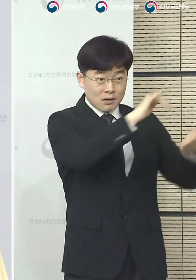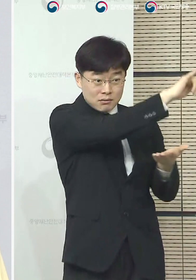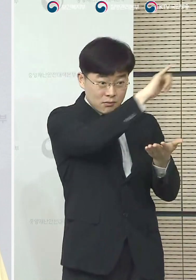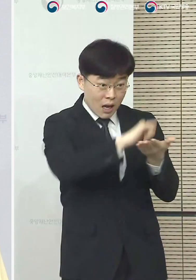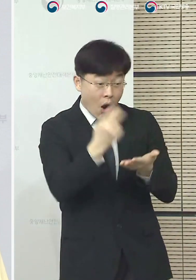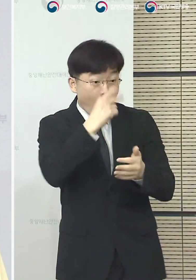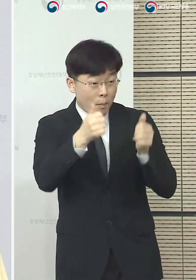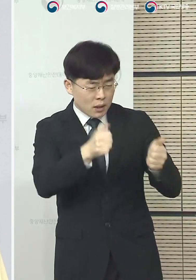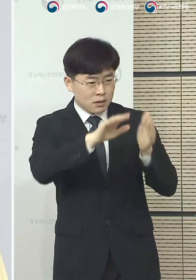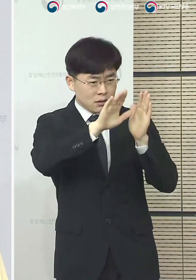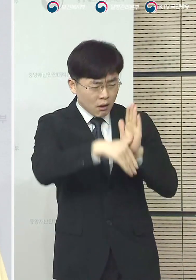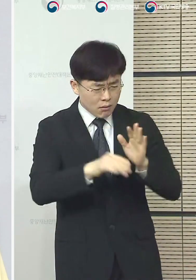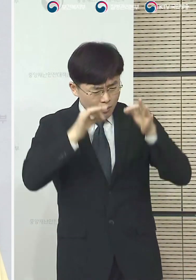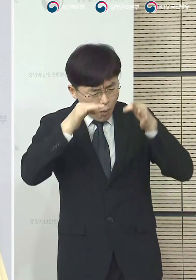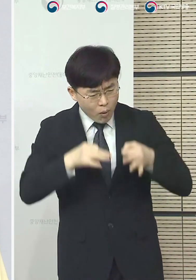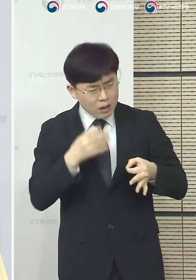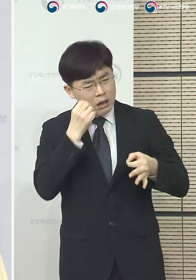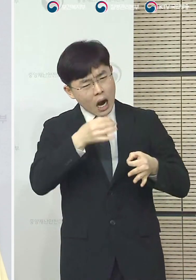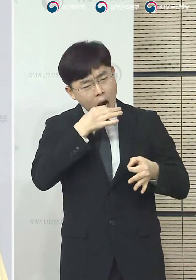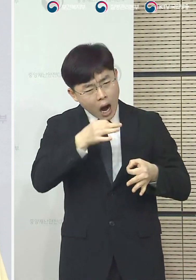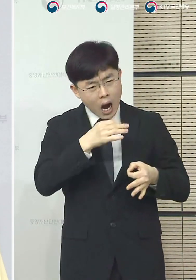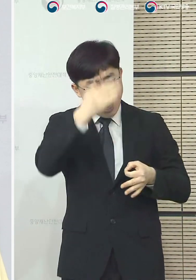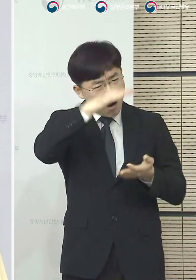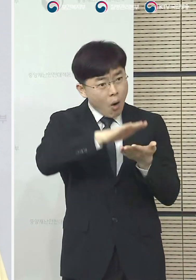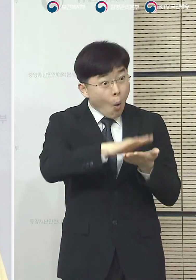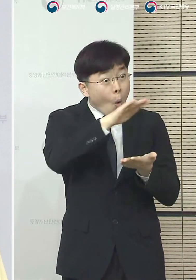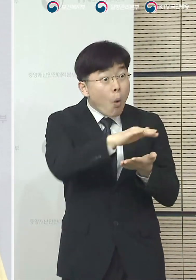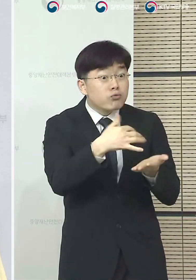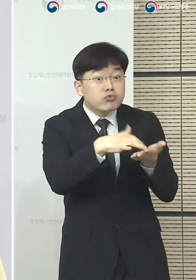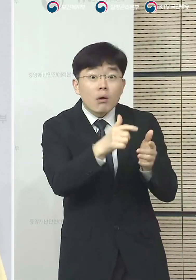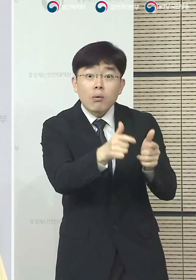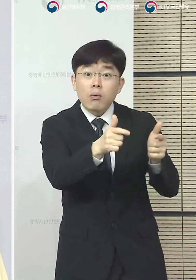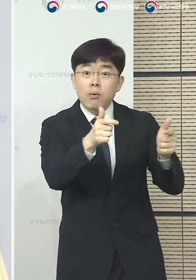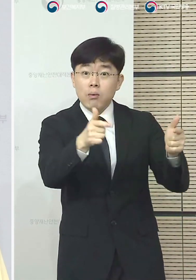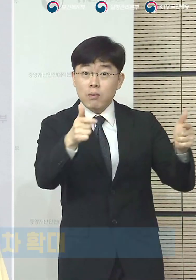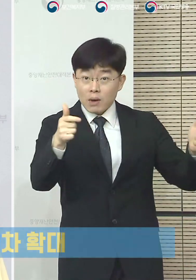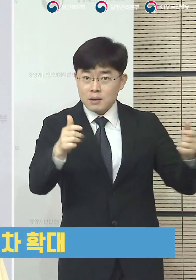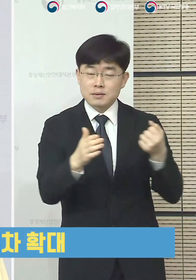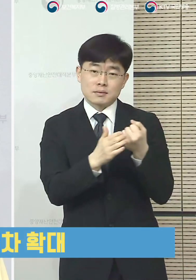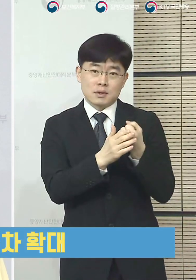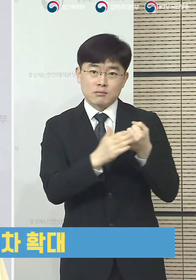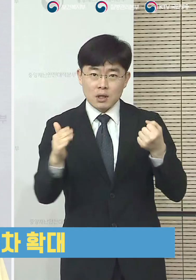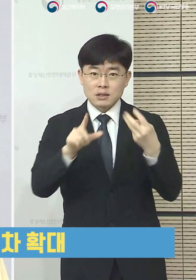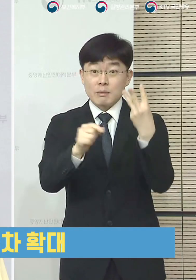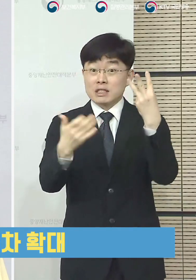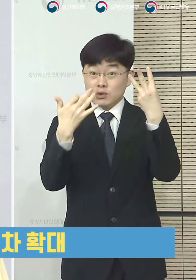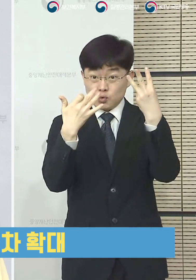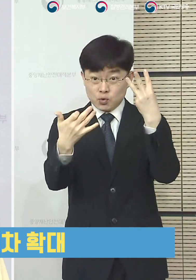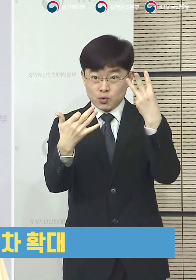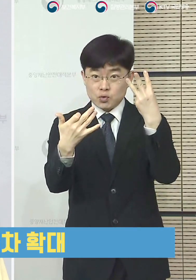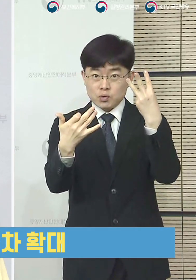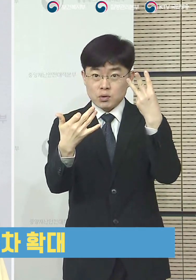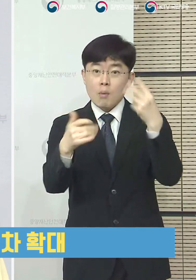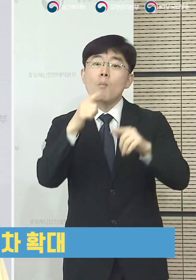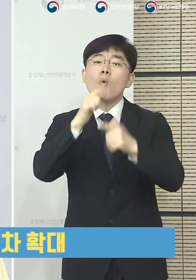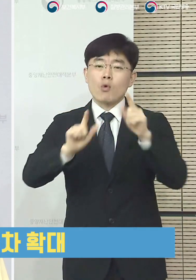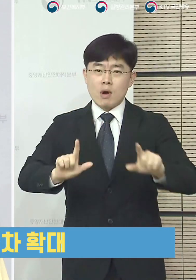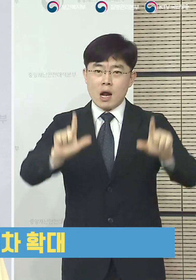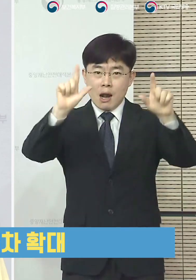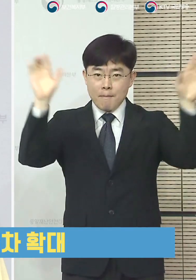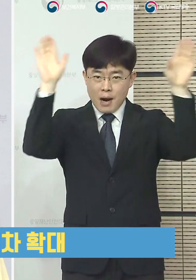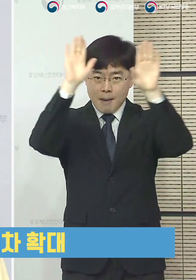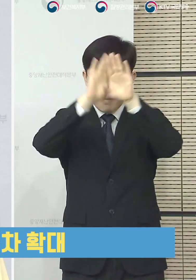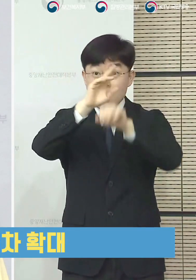유증상자와 확진 환자가 증가하고 있다는 점을 고려하여 3월 19일 목요일